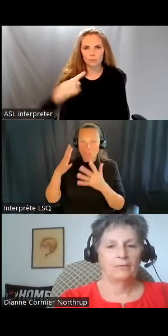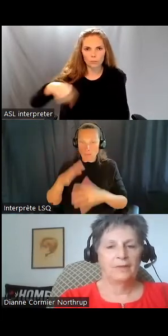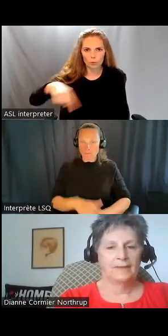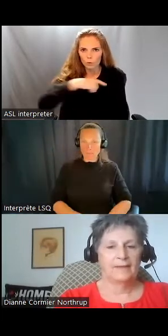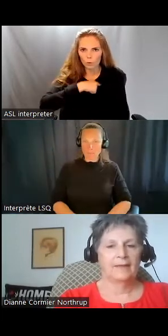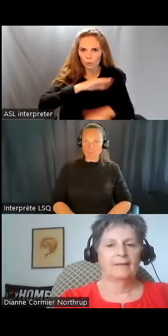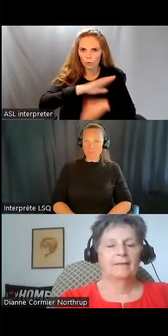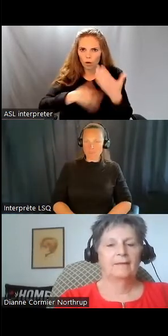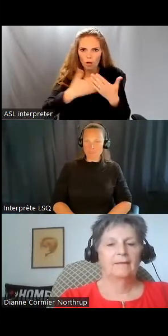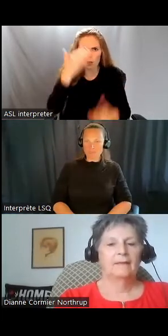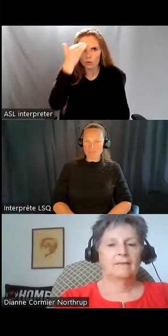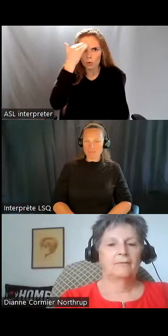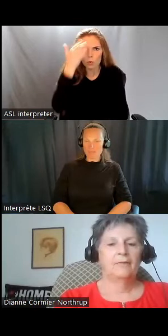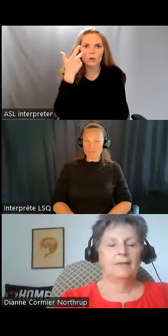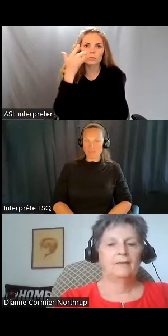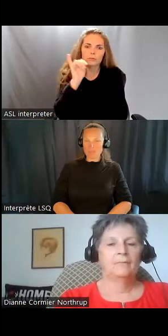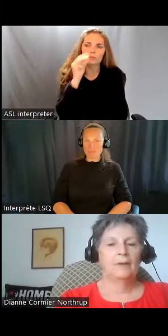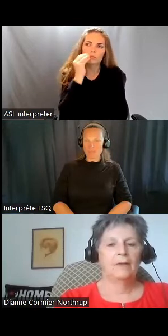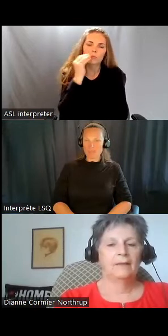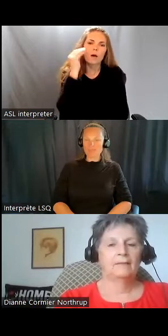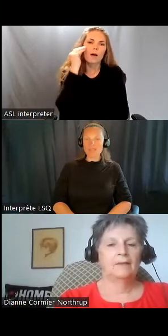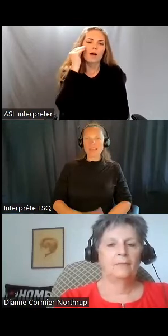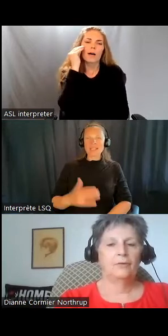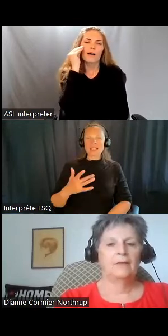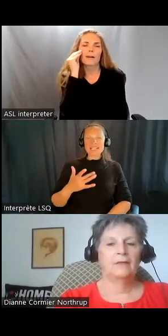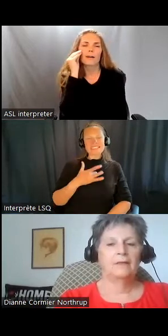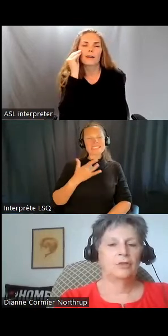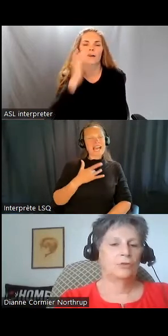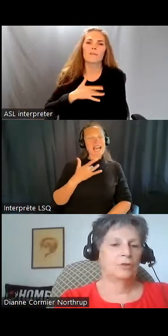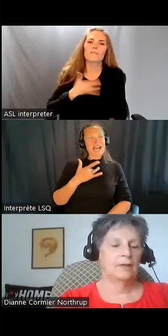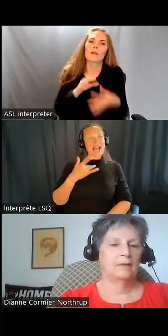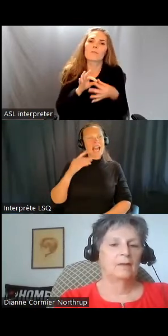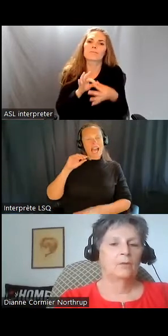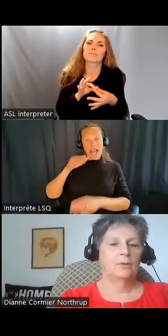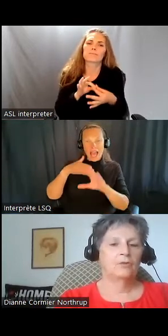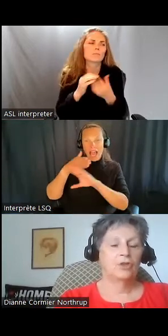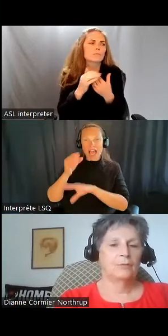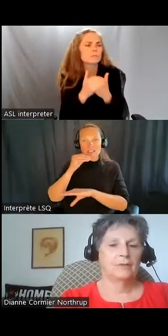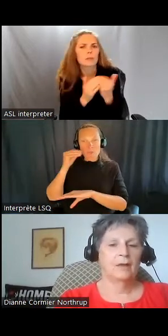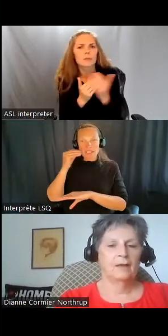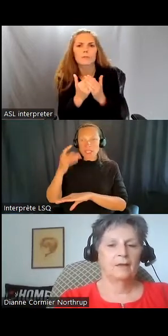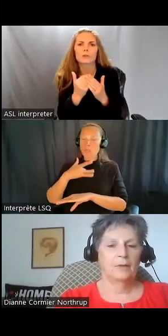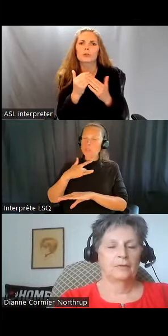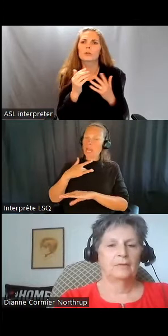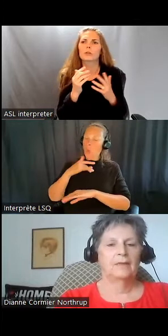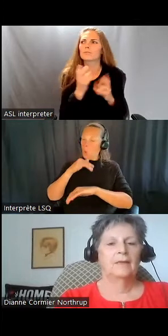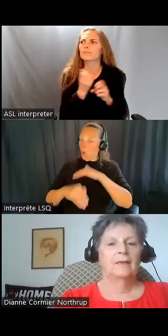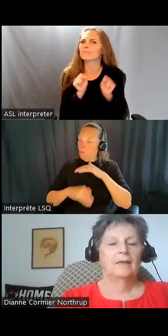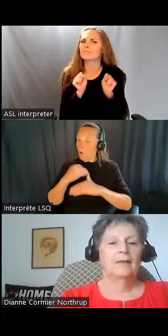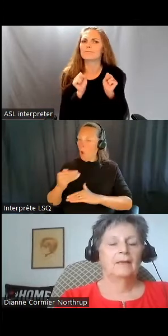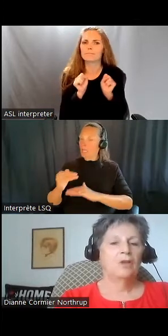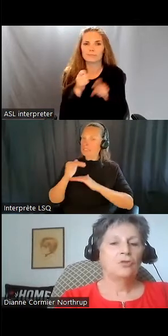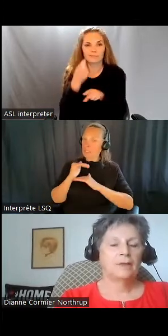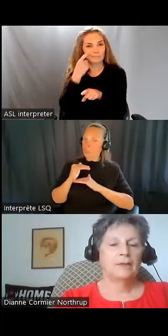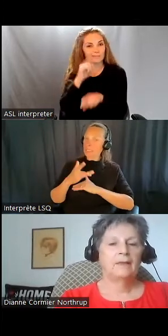On sait ce qu'on ressent quand on est à la maison. c'est ce sentiment d'appartenance, de confort, de sécurité dont